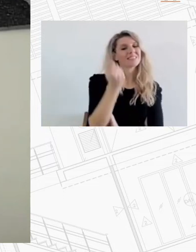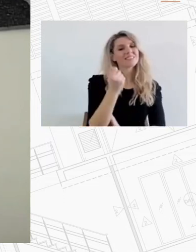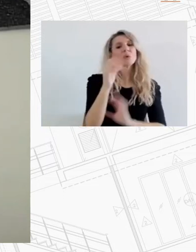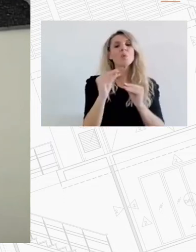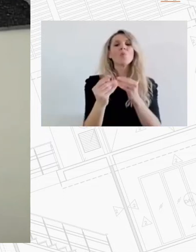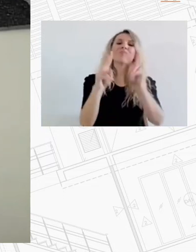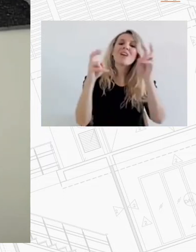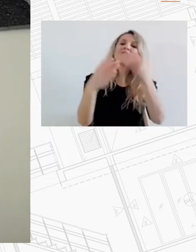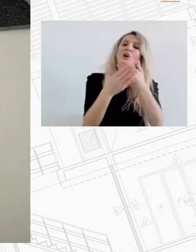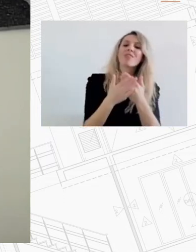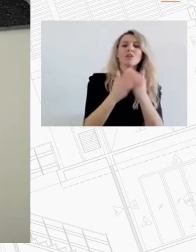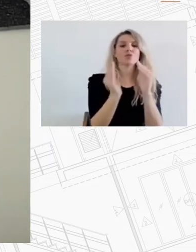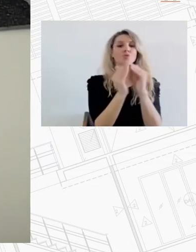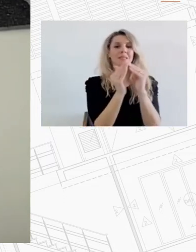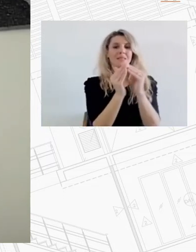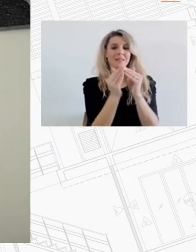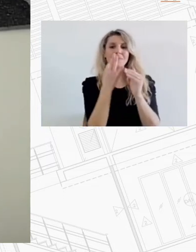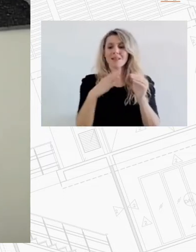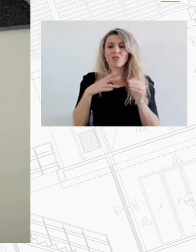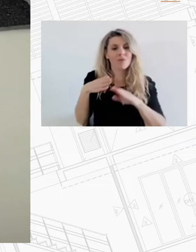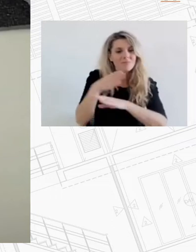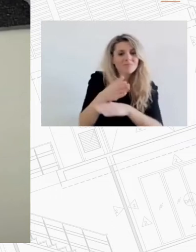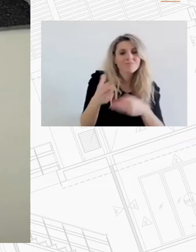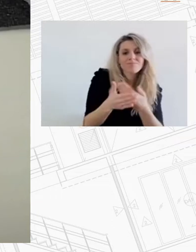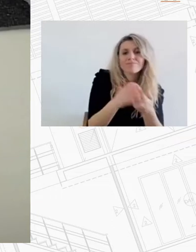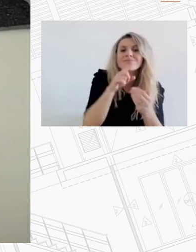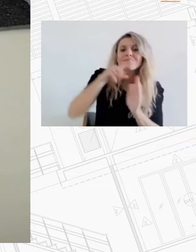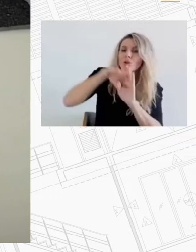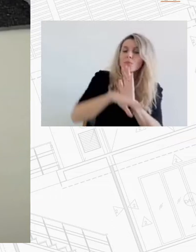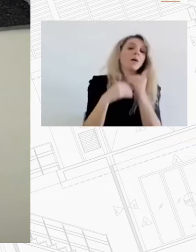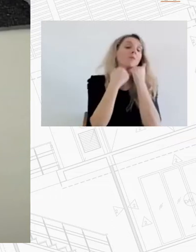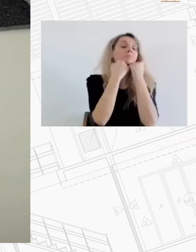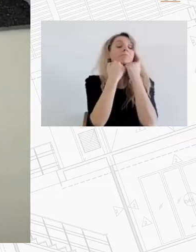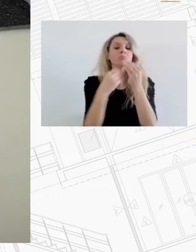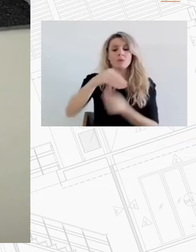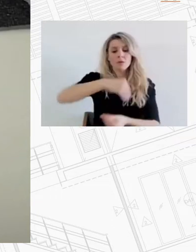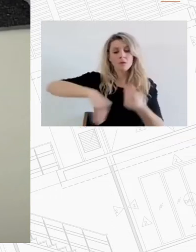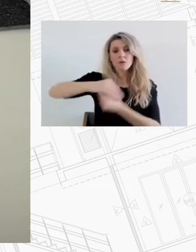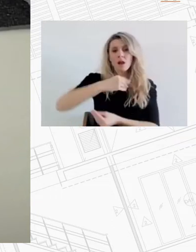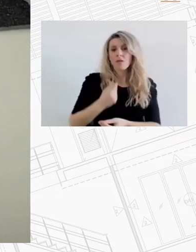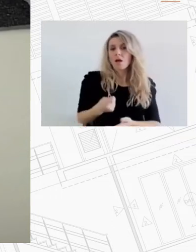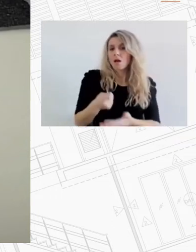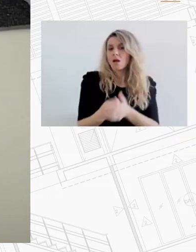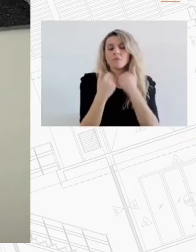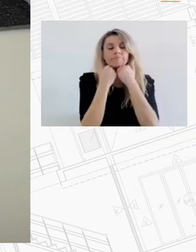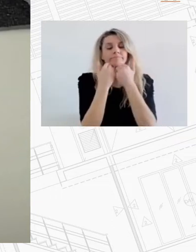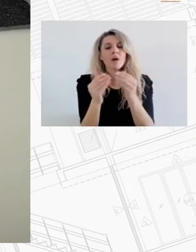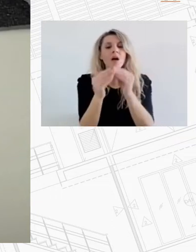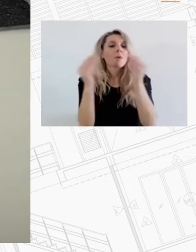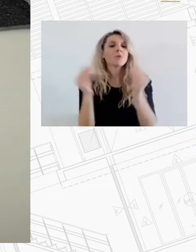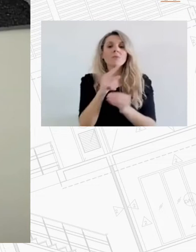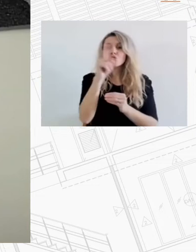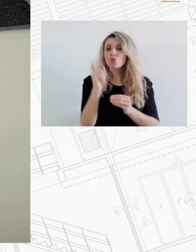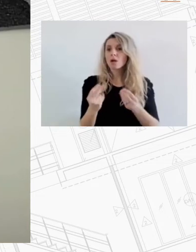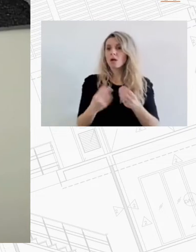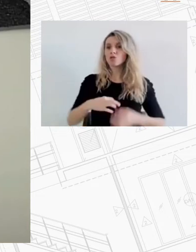αδυνατούν να ανταποκριθούν στο υψηλότατο κόστος κατοικίας και στερούνται ανθρώπινων συνθηκών διαβίωσης ως